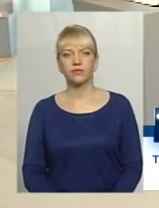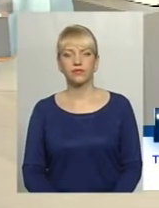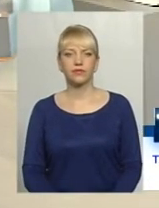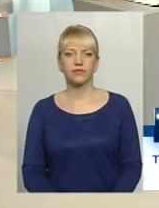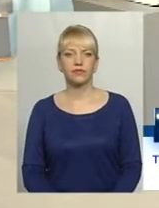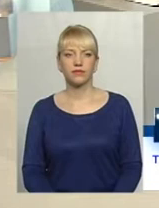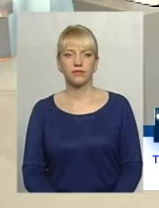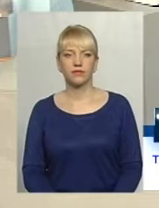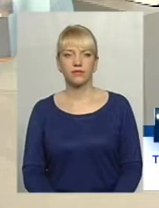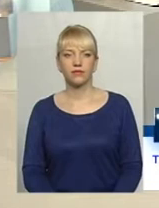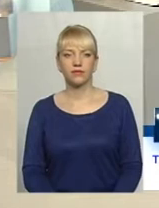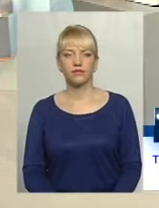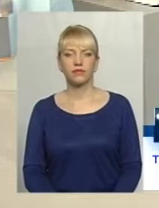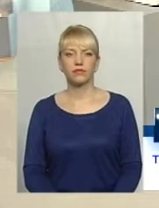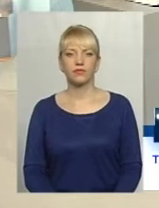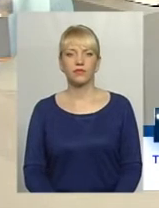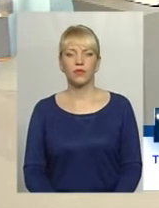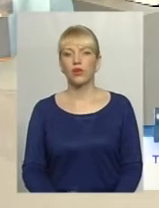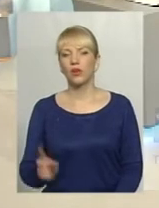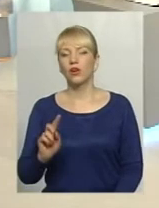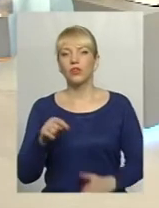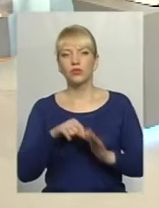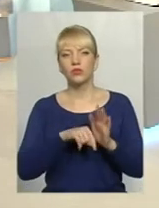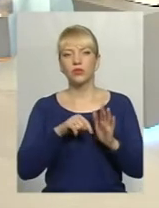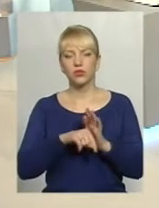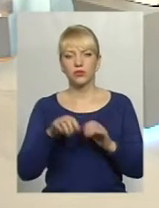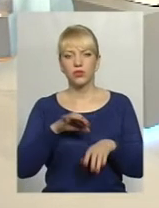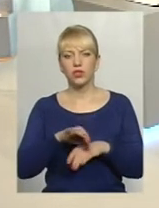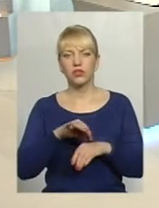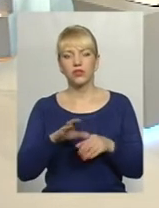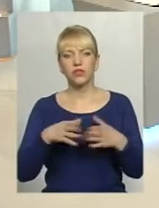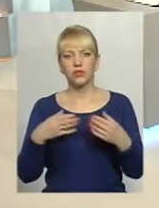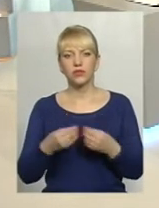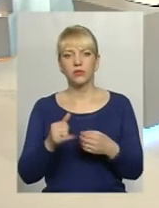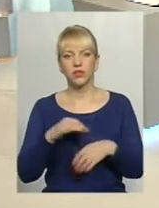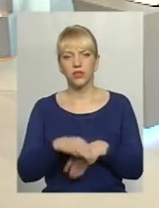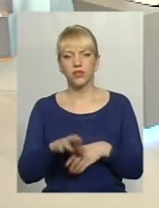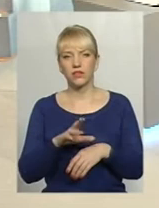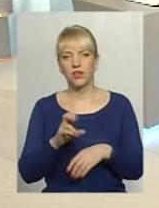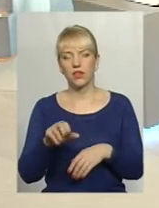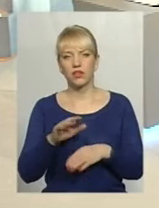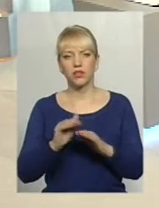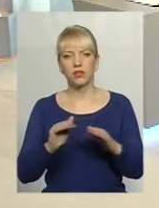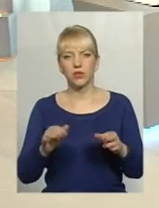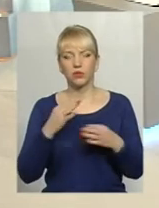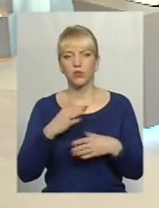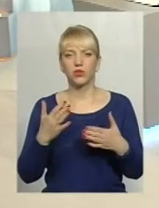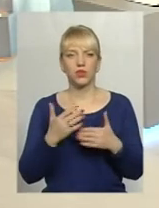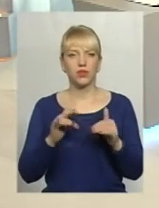Ну, звичайно, що стосується насильства в сім'ї, зокрема насильства над дітьми, то це будь-які дії,